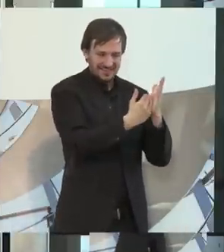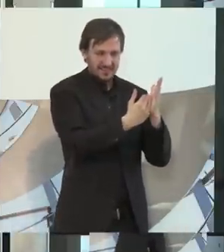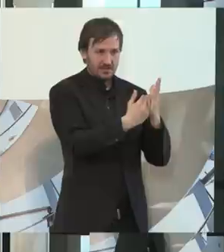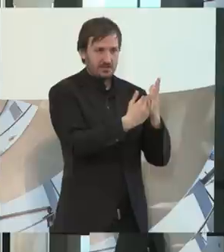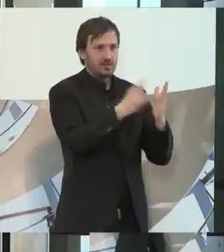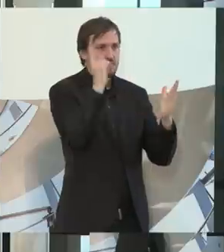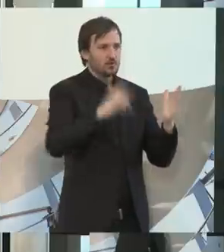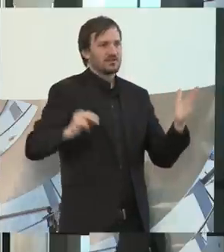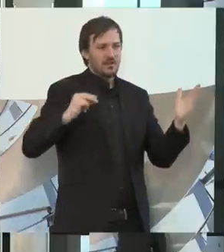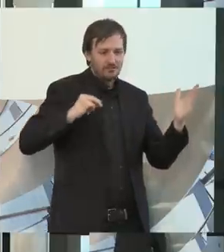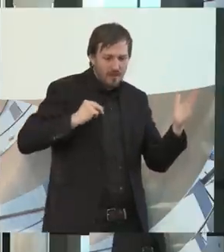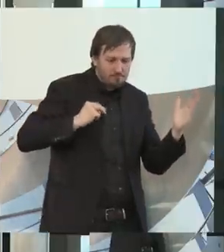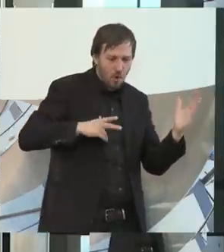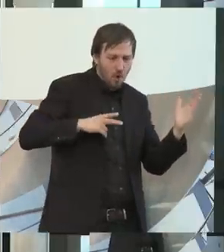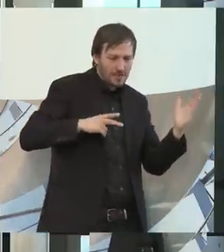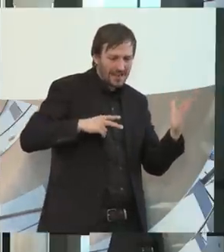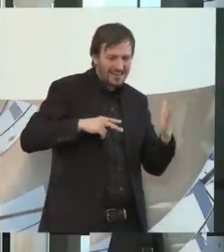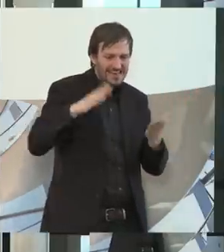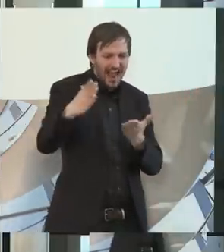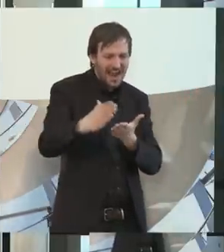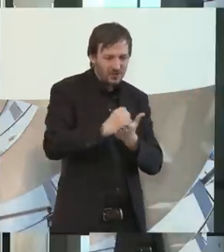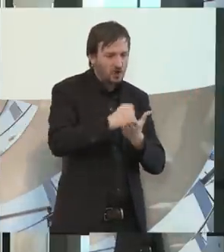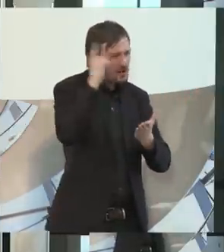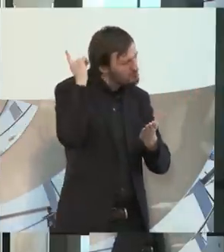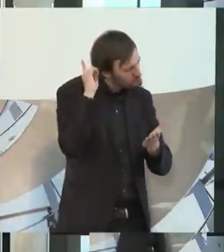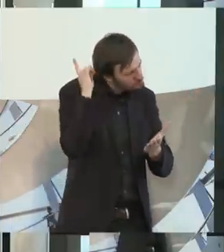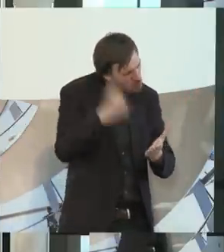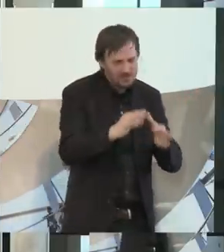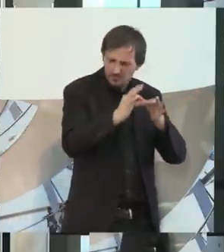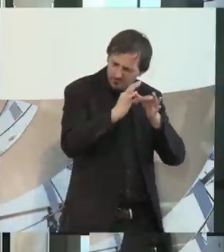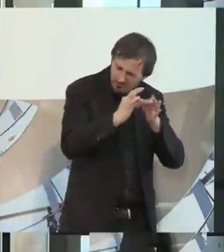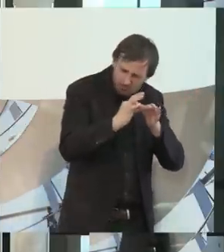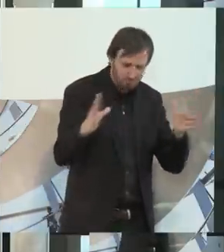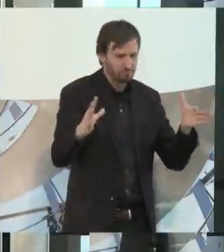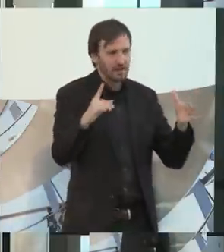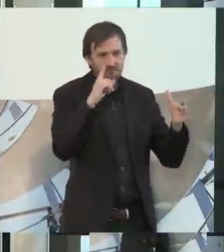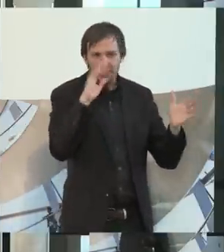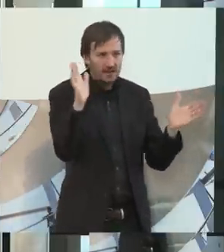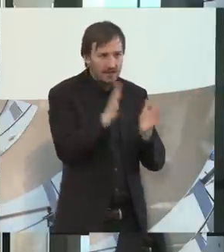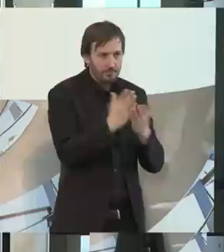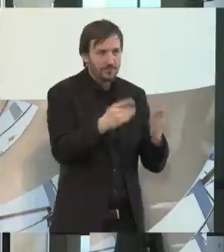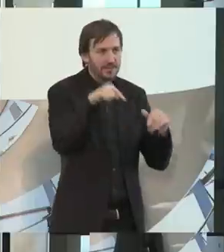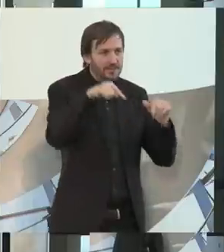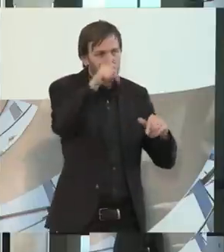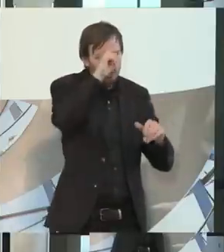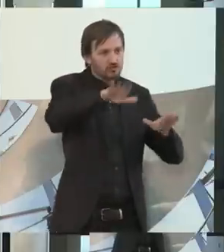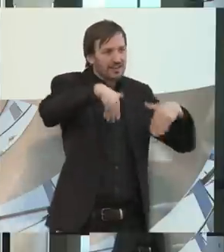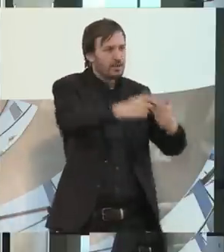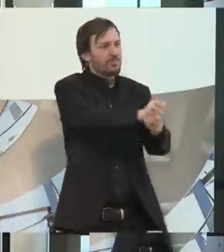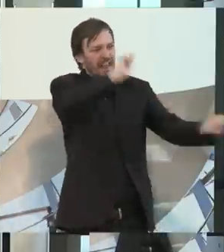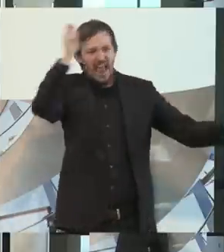Finger vom Vermögen und vom Einkommen wegzulassen, dann verspreche ich Ihnen eine Revolution hier in Deutschland.